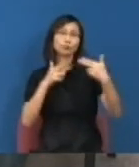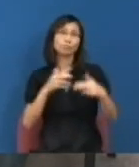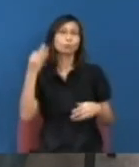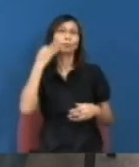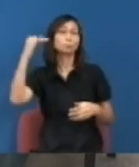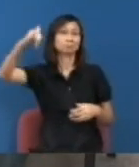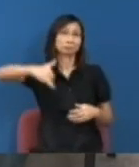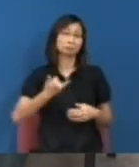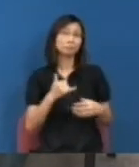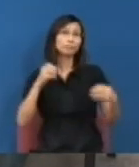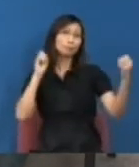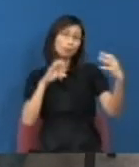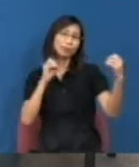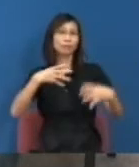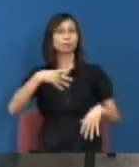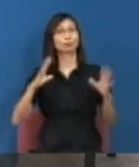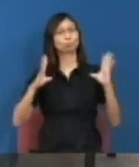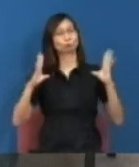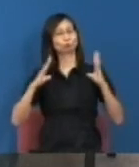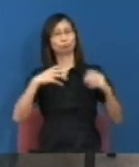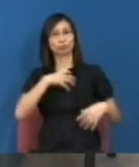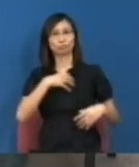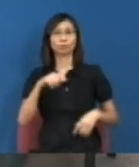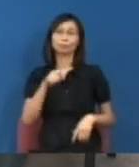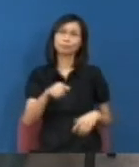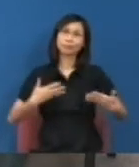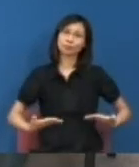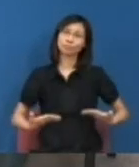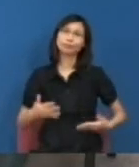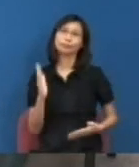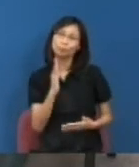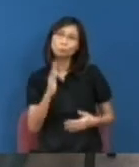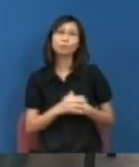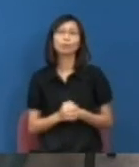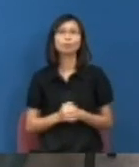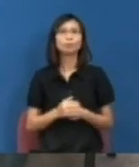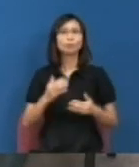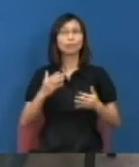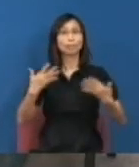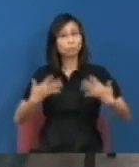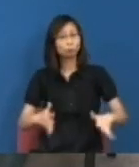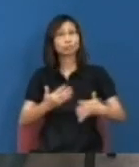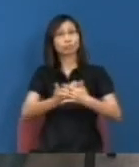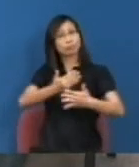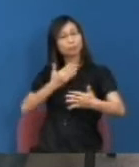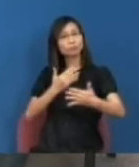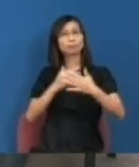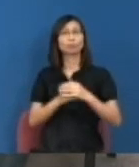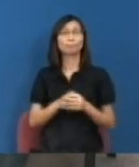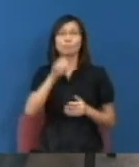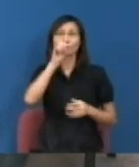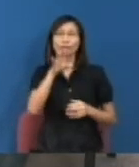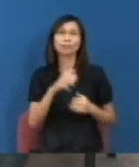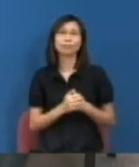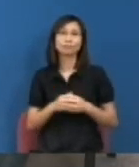一個聊天舒服的感覺今天節目到這裏或者節目未見到之前都提醒大家因為九月